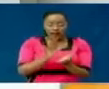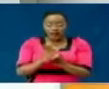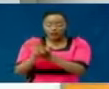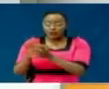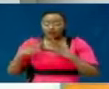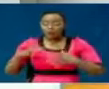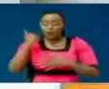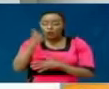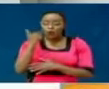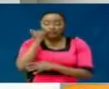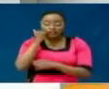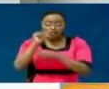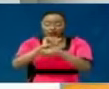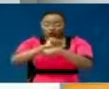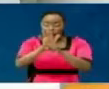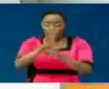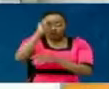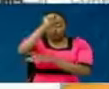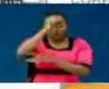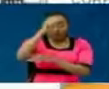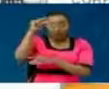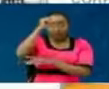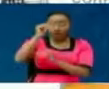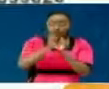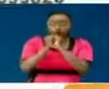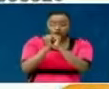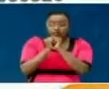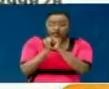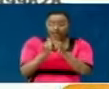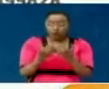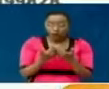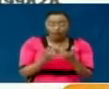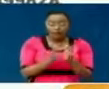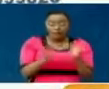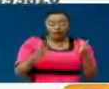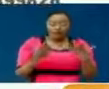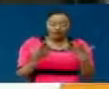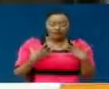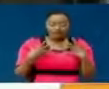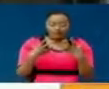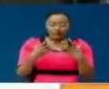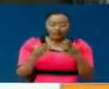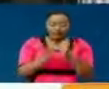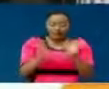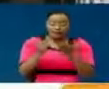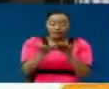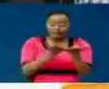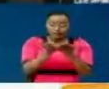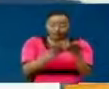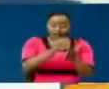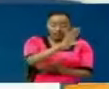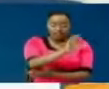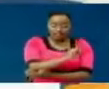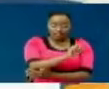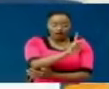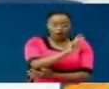-19. Gavano wa dhara kanithi, Mudo Minjuki, aki anda mana na waziri wa utumishu wa uma na jinsi ya Margaret Kobia. Hamesema kaunti wa sasa